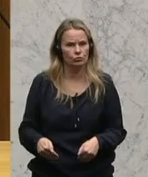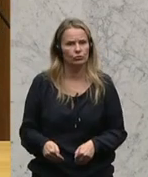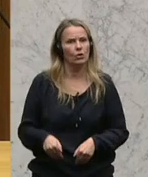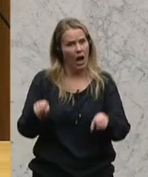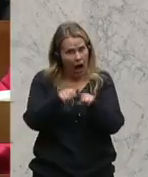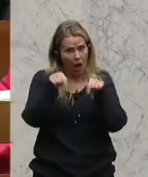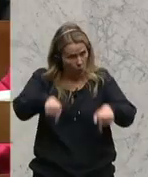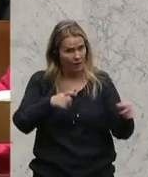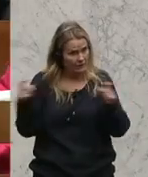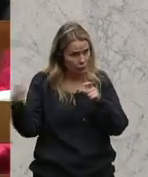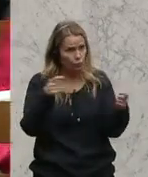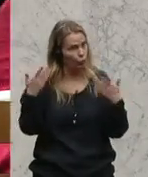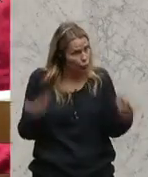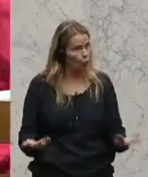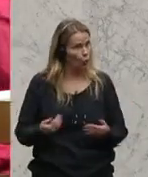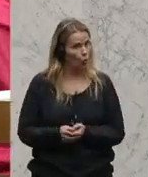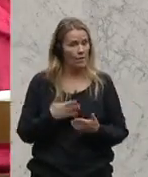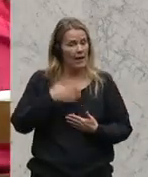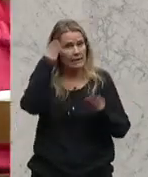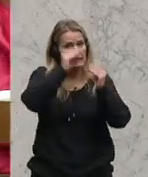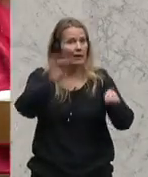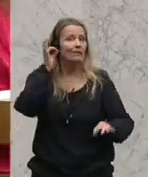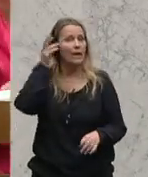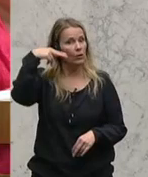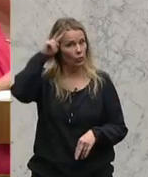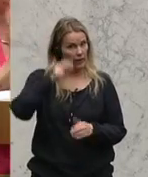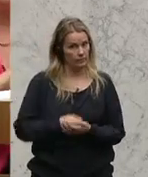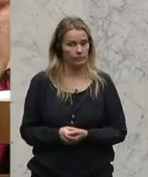bei so einer Diskussion, meine sehr geehrten Damen und Herren.